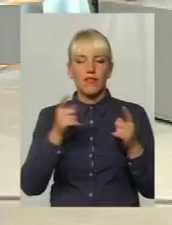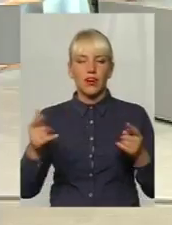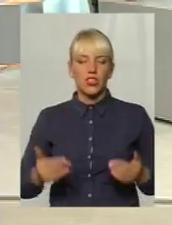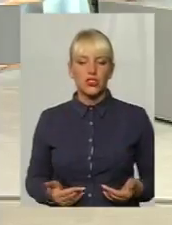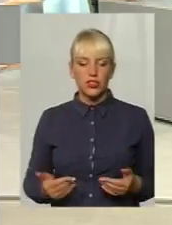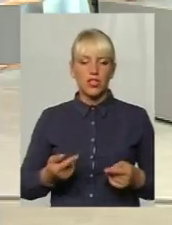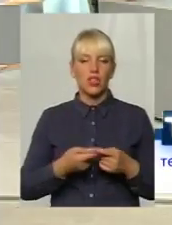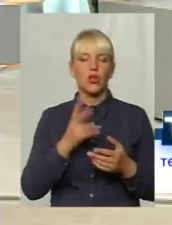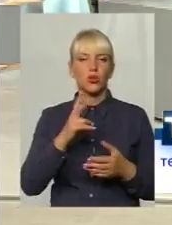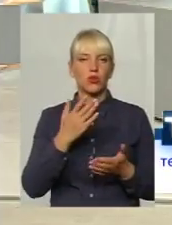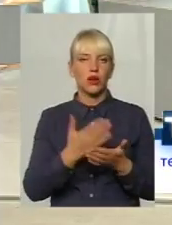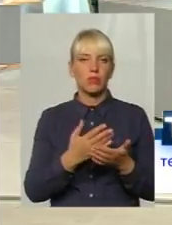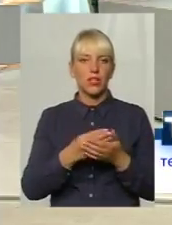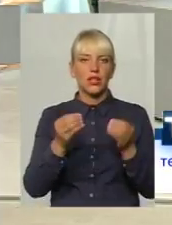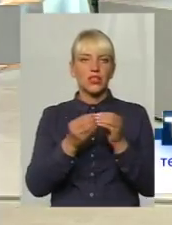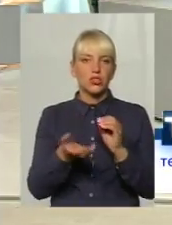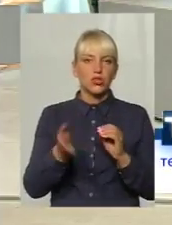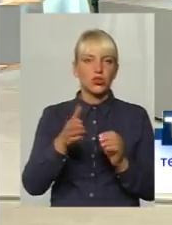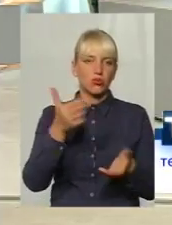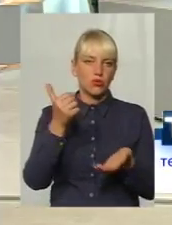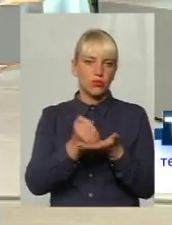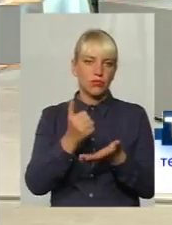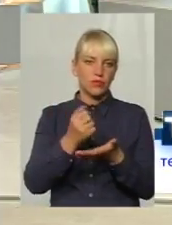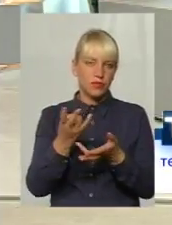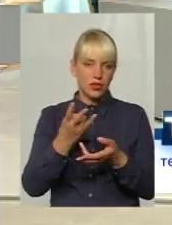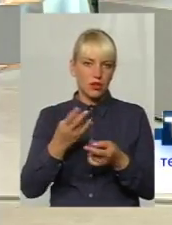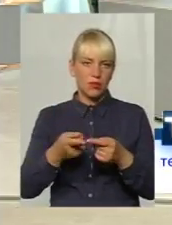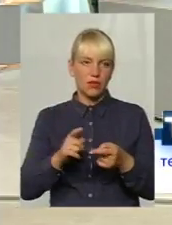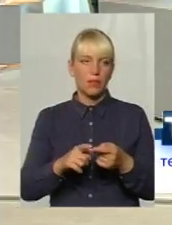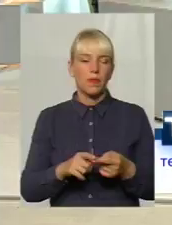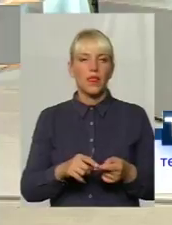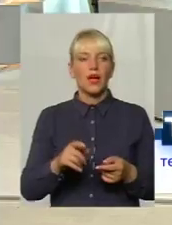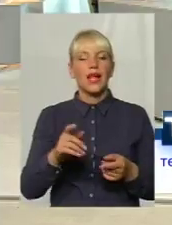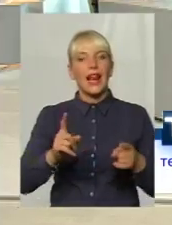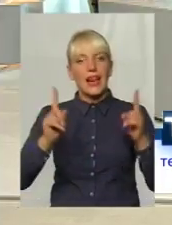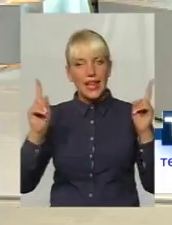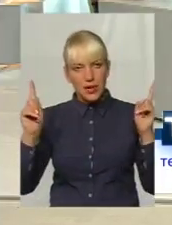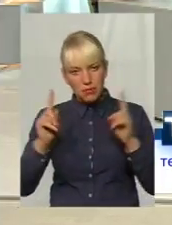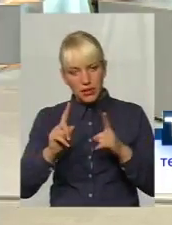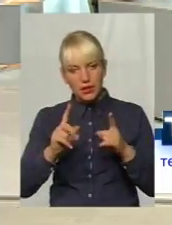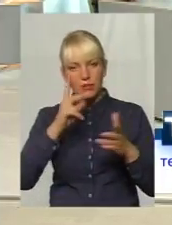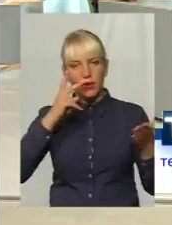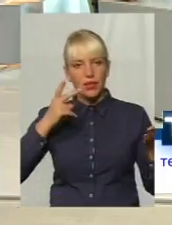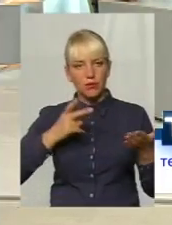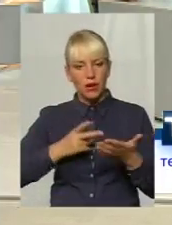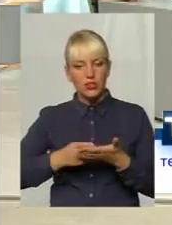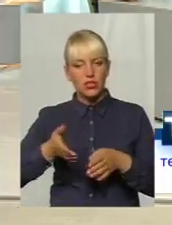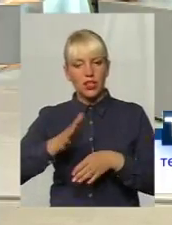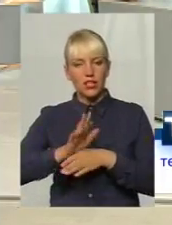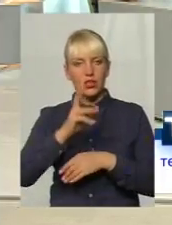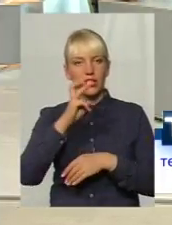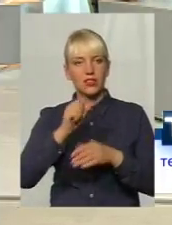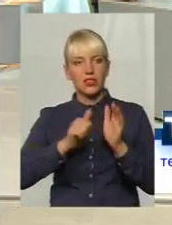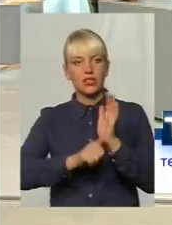на добу. Я так розумію, що ліміт є певний на 2 тижні? Ліміт передбачений наказом 360.